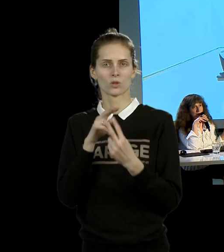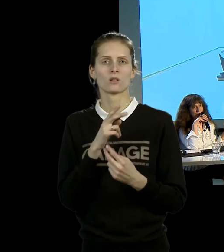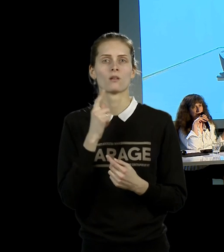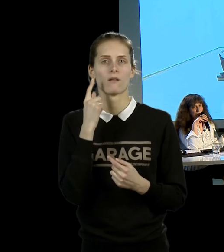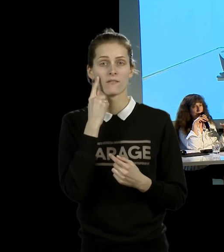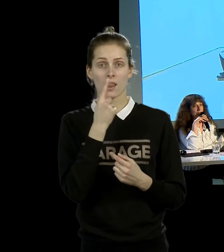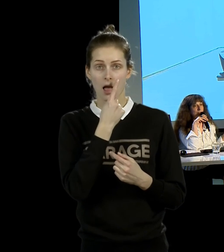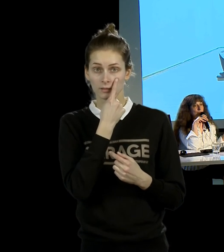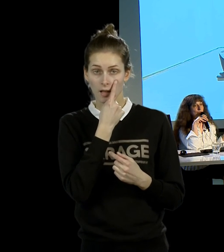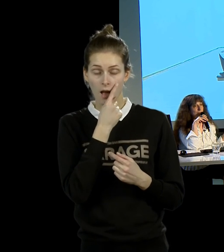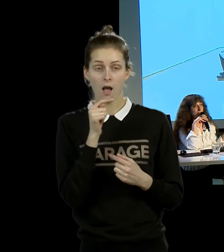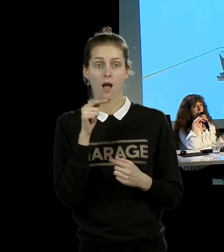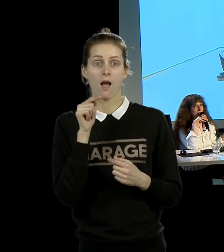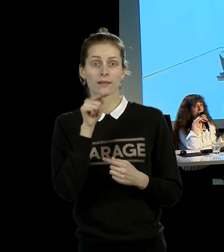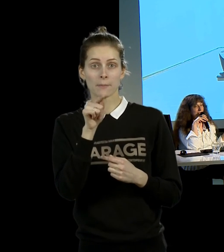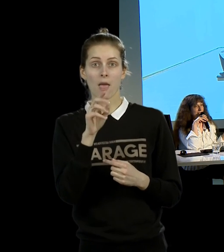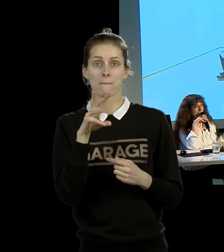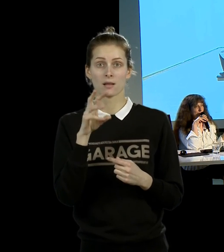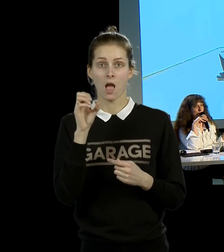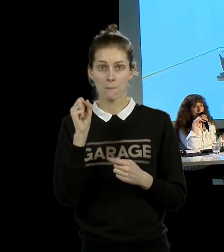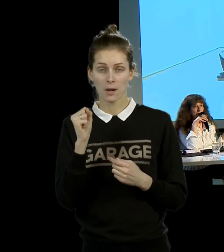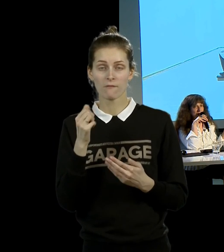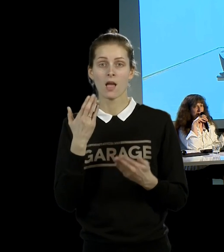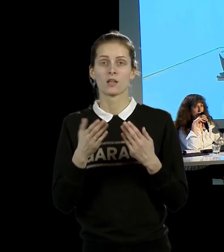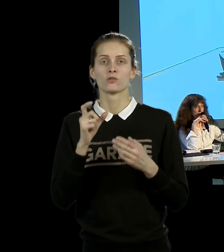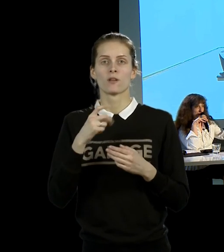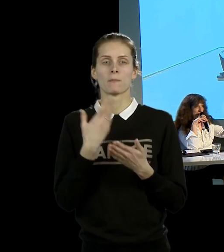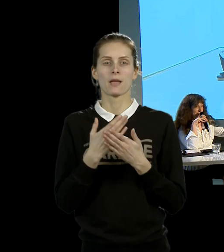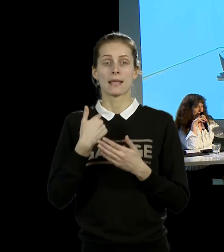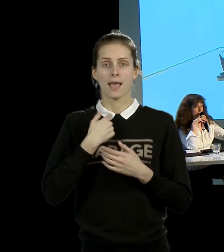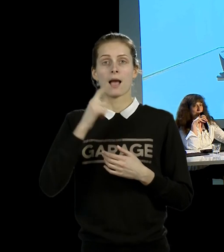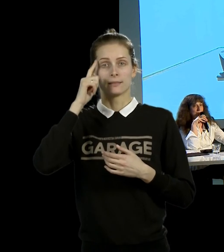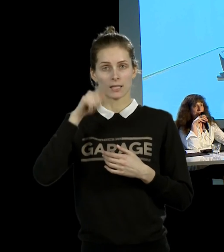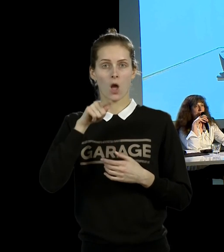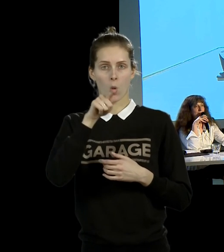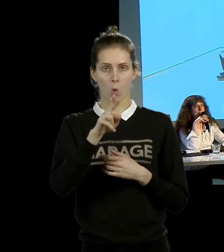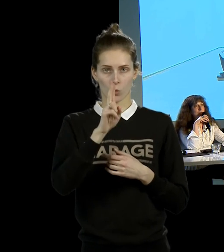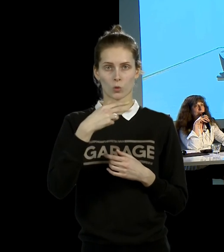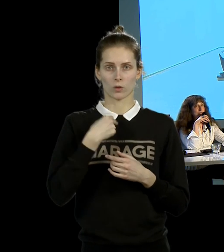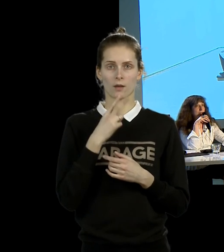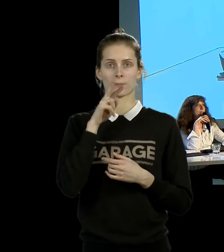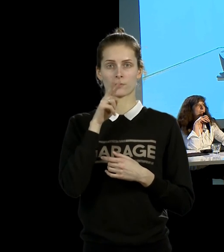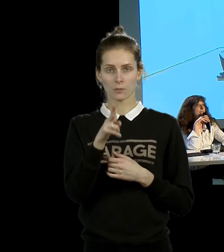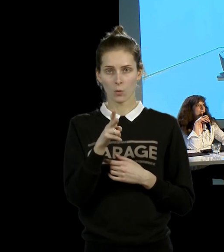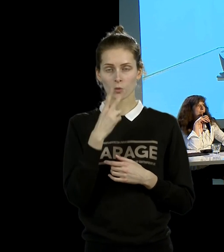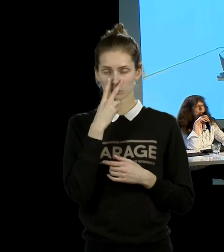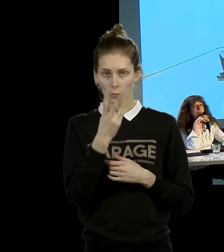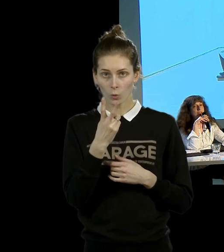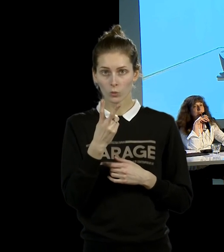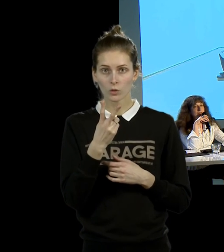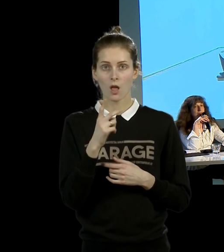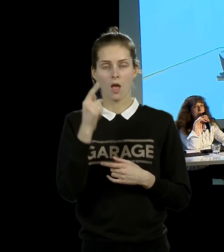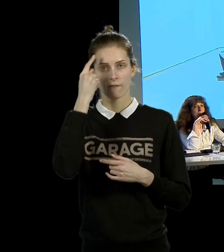Марина Абрамовича, если он не знает, кто это. Что чувствует человек, если он его посадит напротив не Марина Абрамовича, а